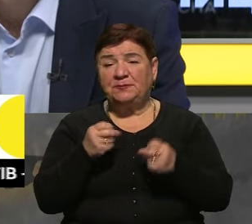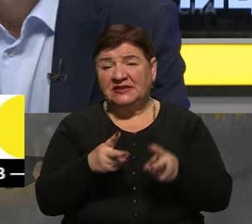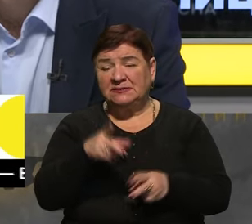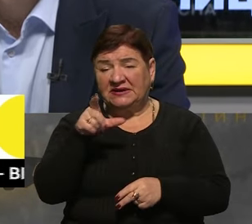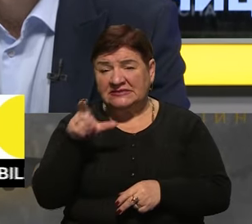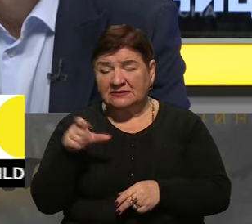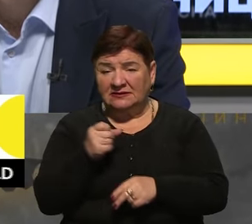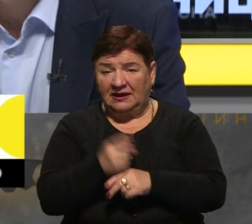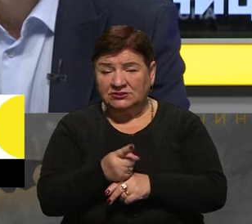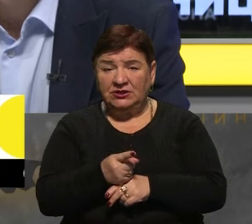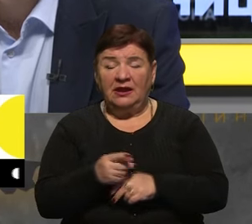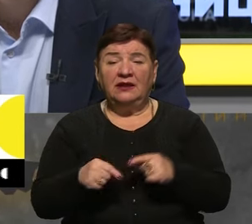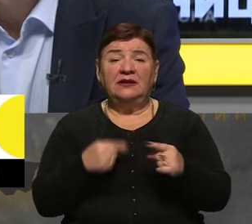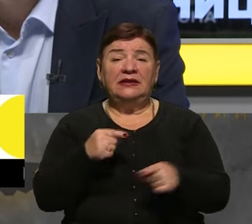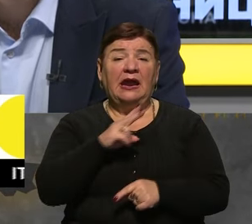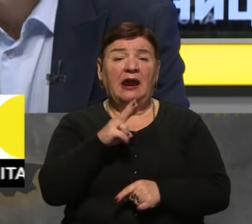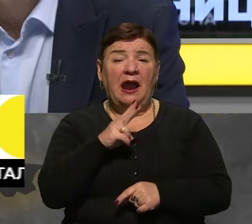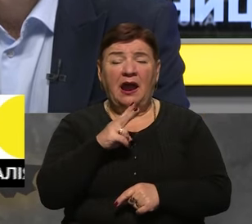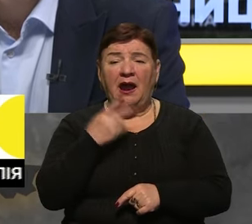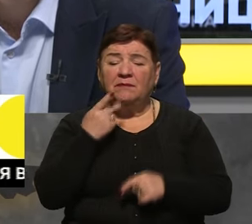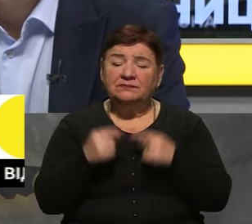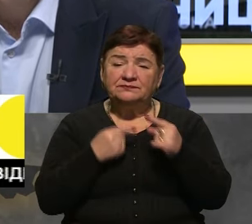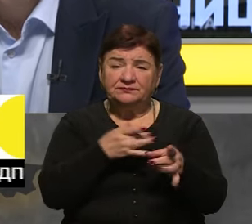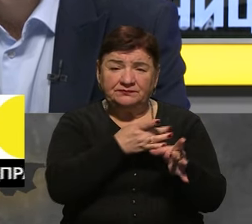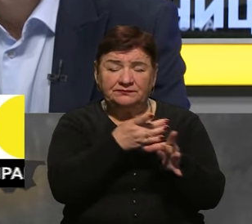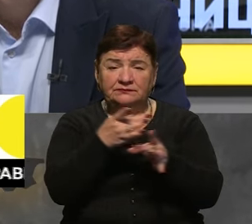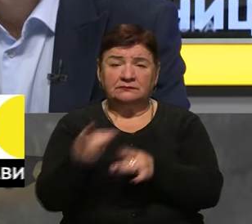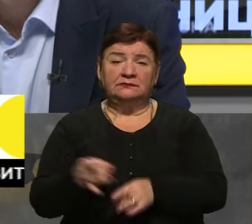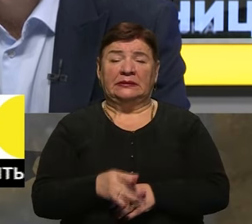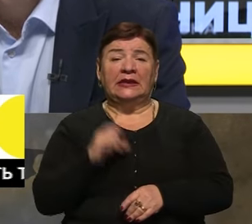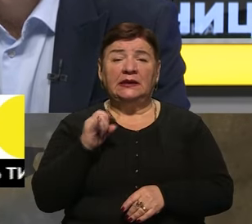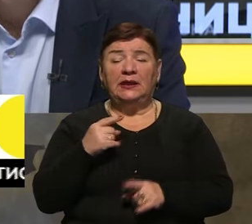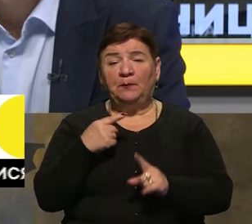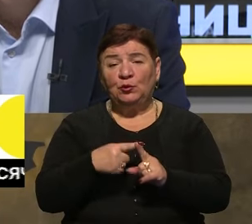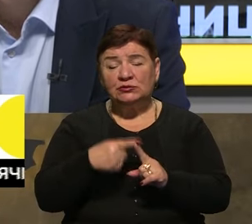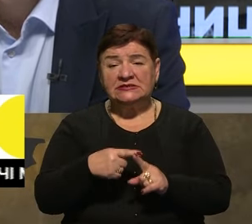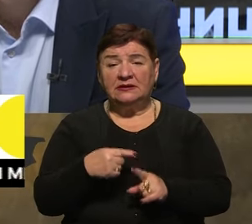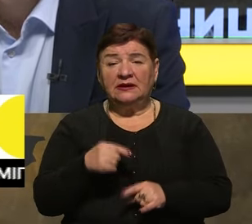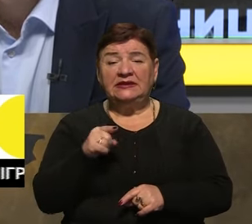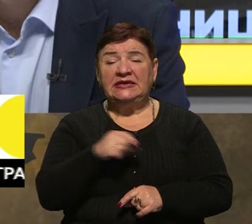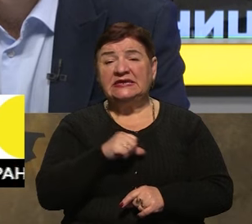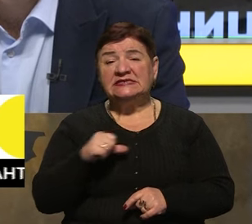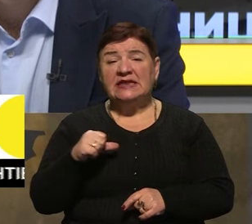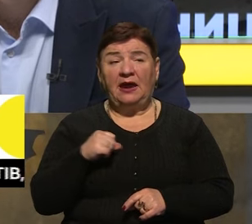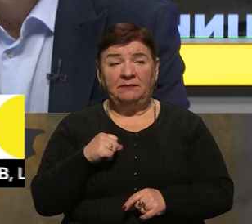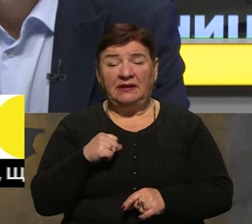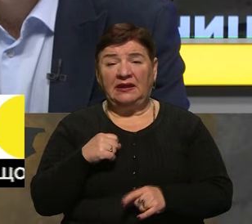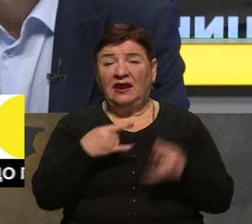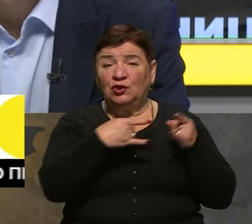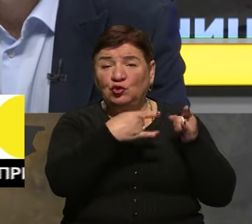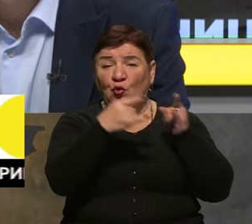постійно їхня арта, яка молотить без перестанку, і плюс, я ж кажу, ті ж самі їхні впіві дрони,